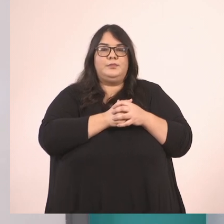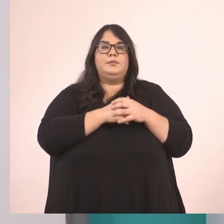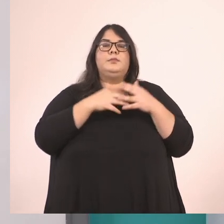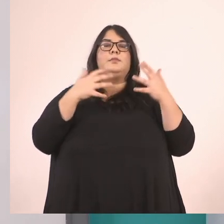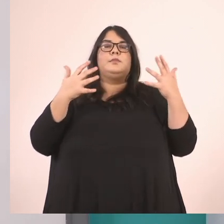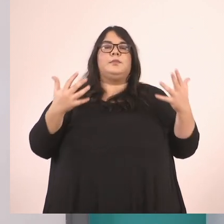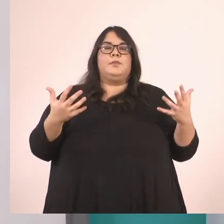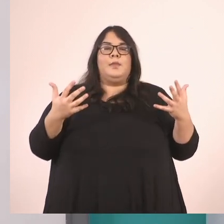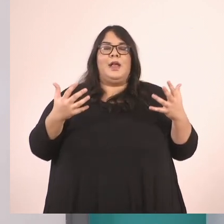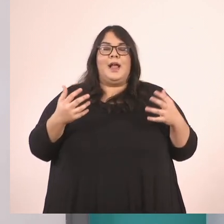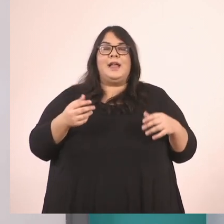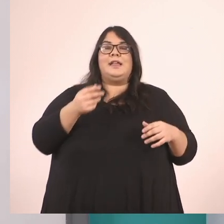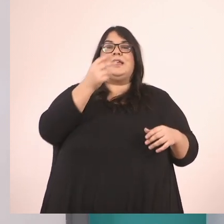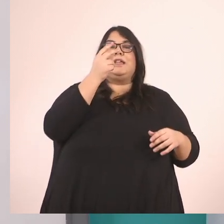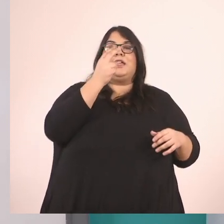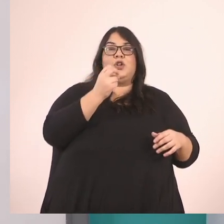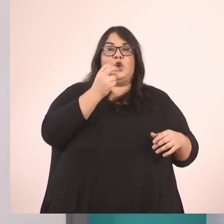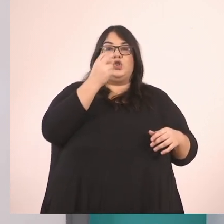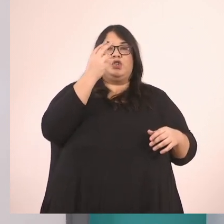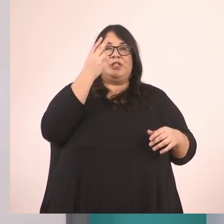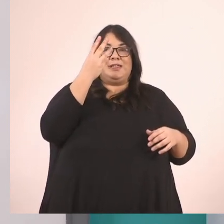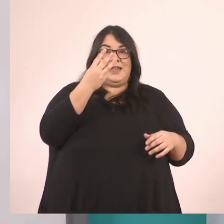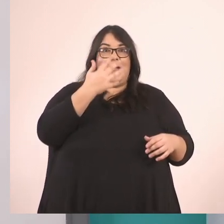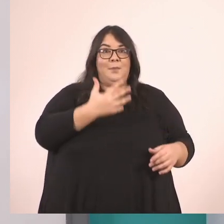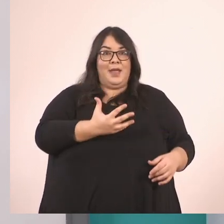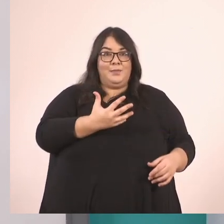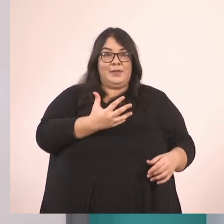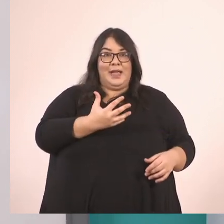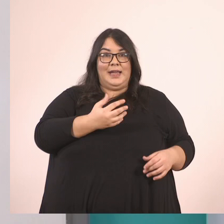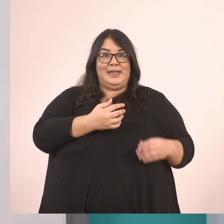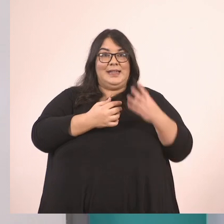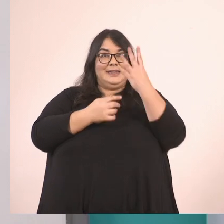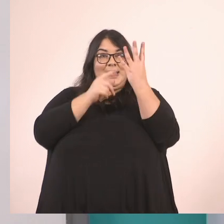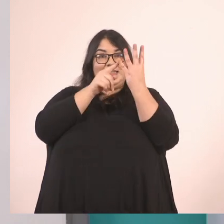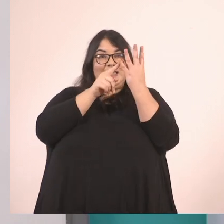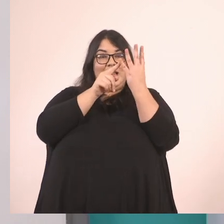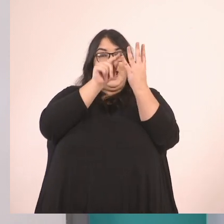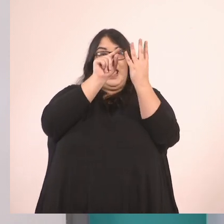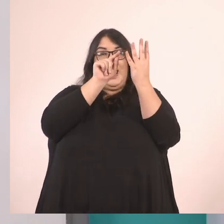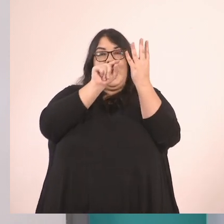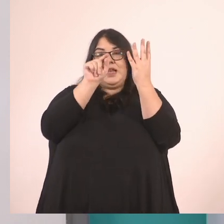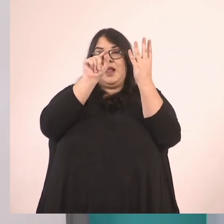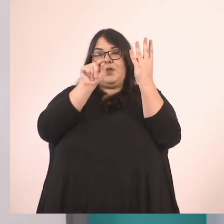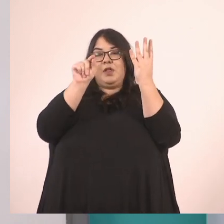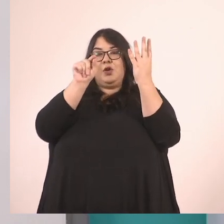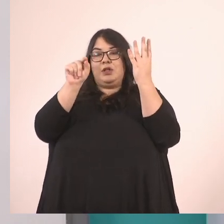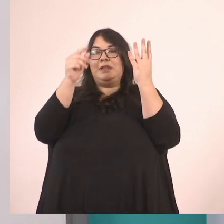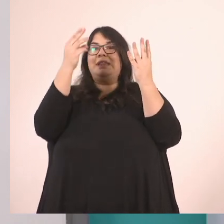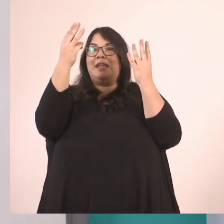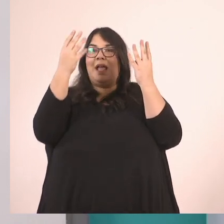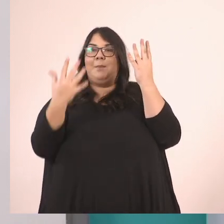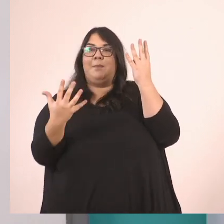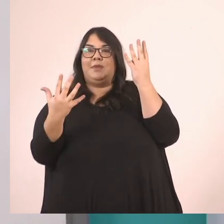Άρα λοιπόν το 23 πέμπτα είναι 4 και 1, 2, 3 πέμπτα